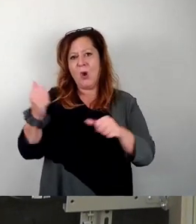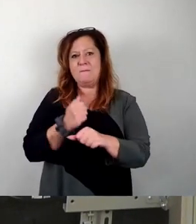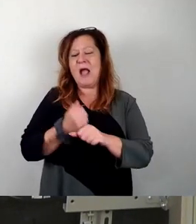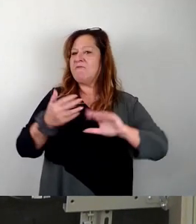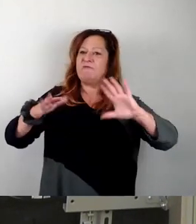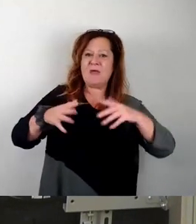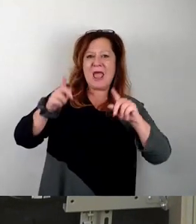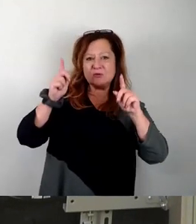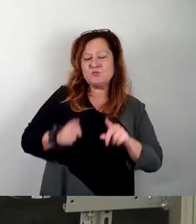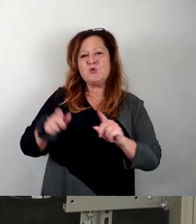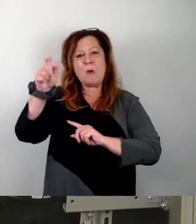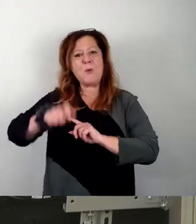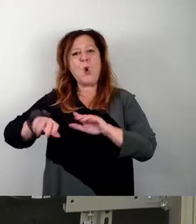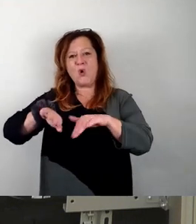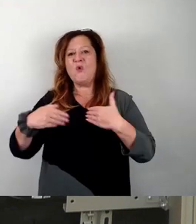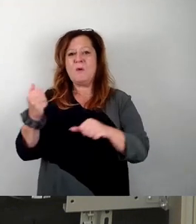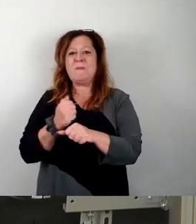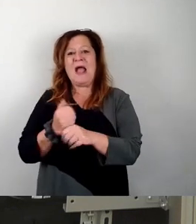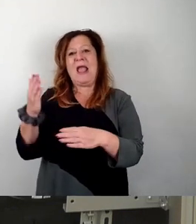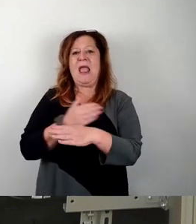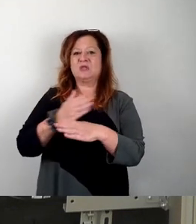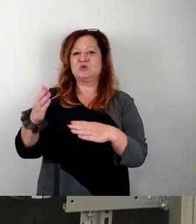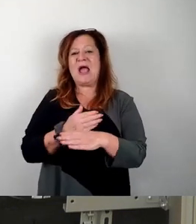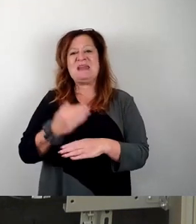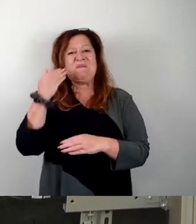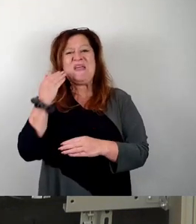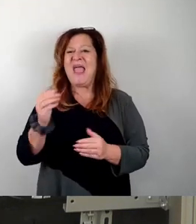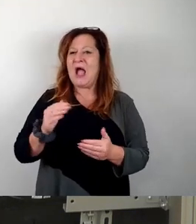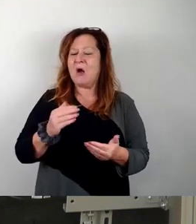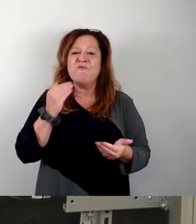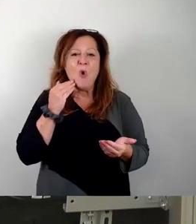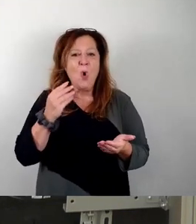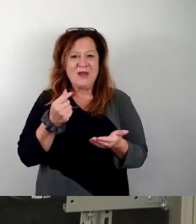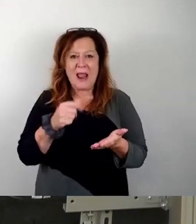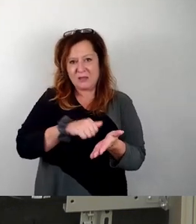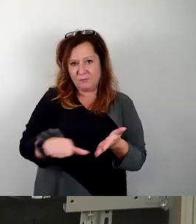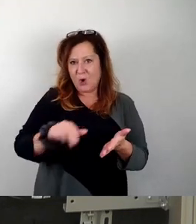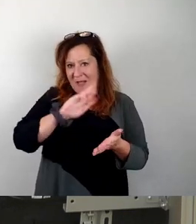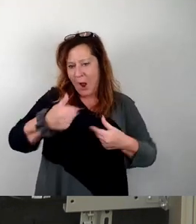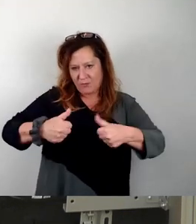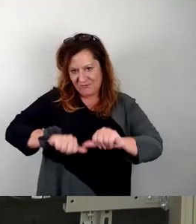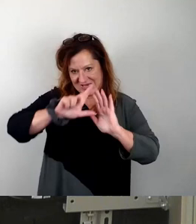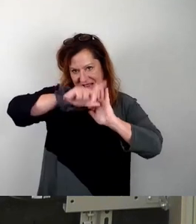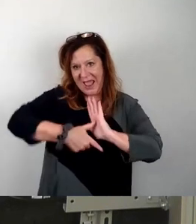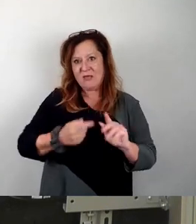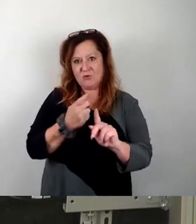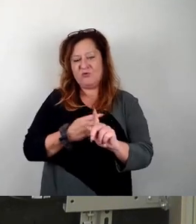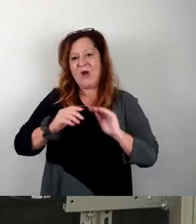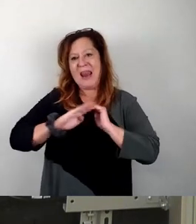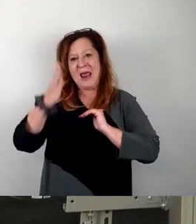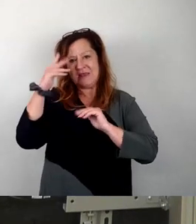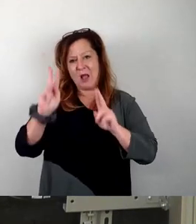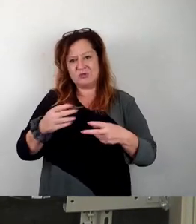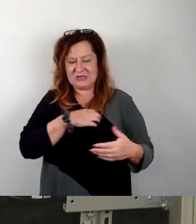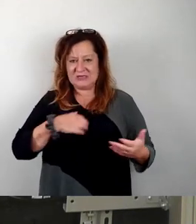ein Bürgerforum machen, um zu entscheiden, wem wir eigentlich Wohngeld auszahlen. Auch eine Pflichtleistung der Landeshauptstadt Dresden. Also